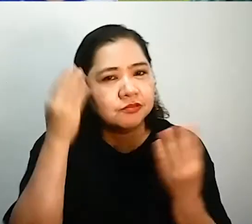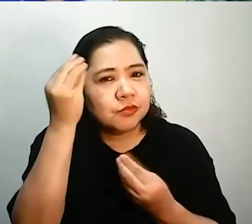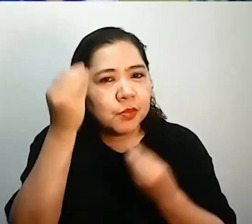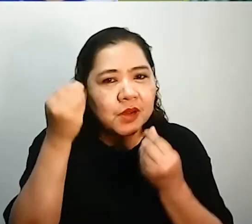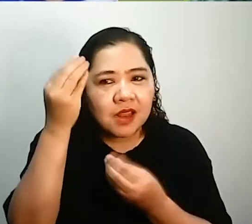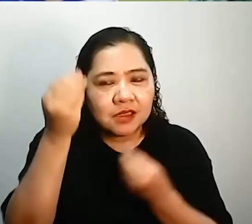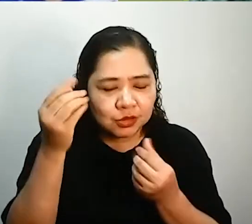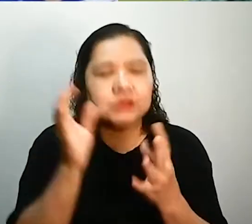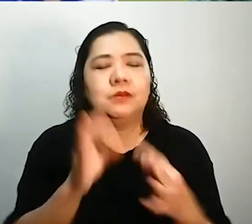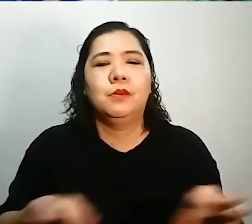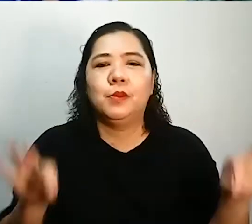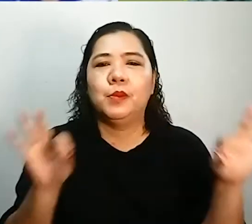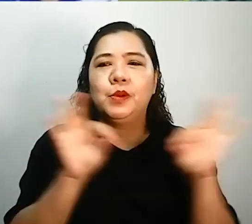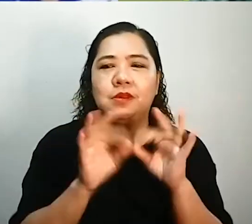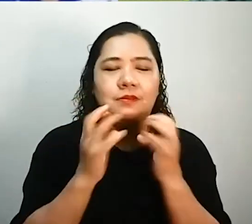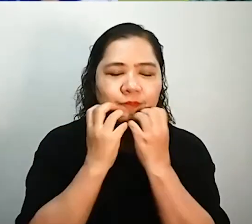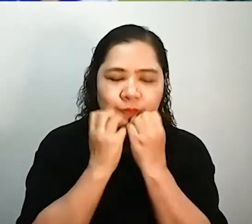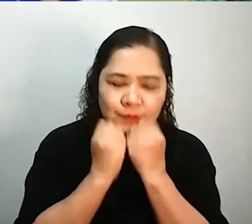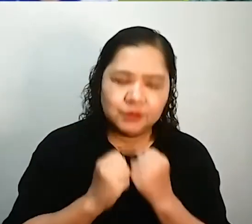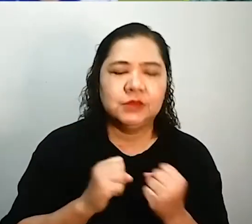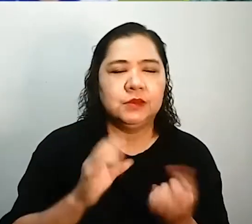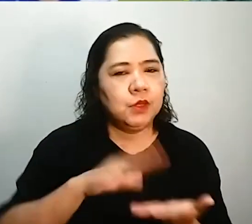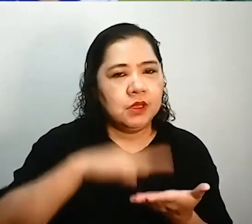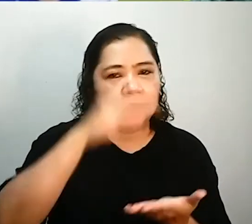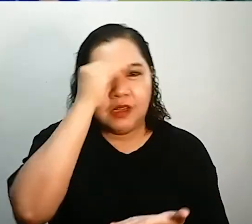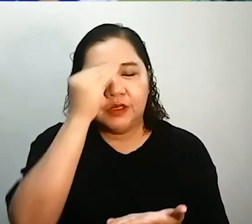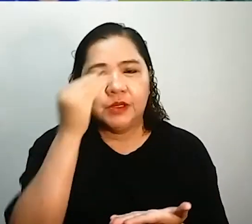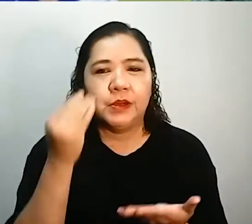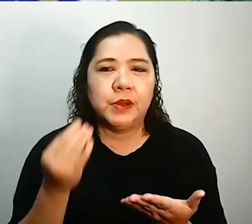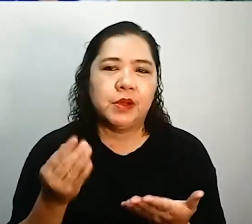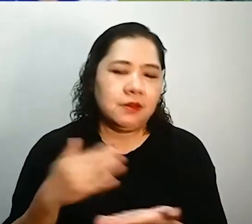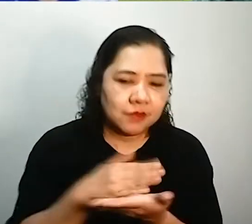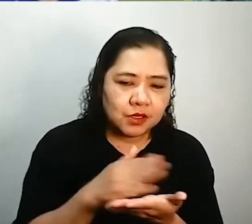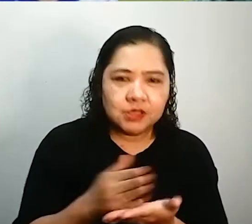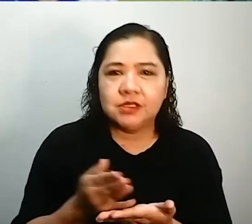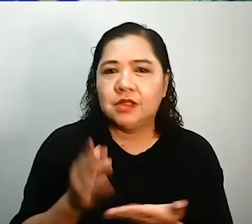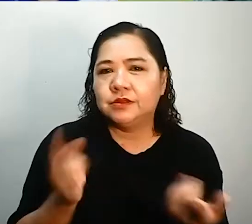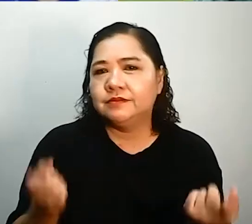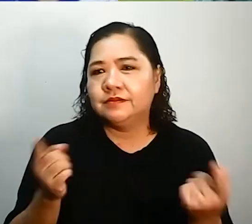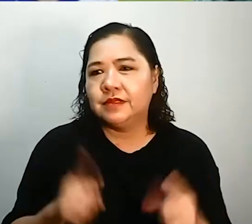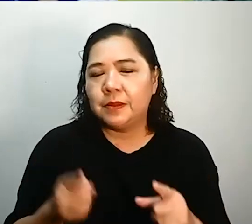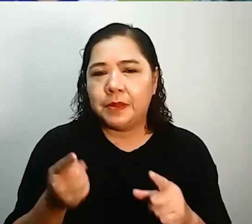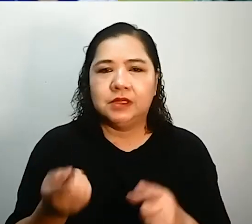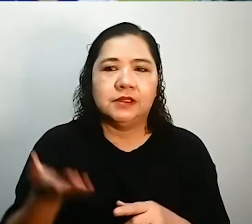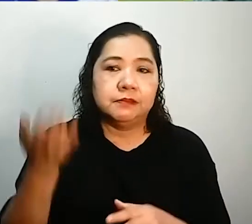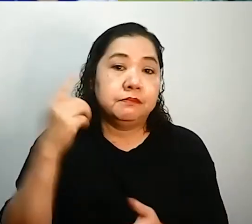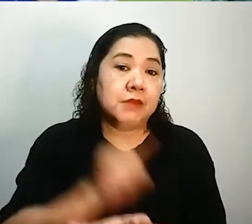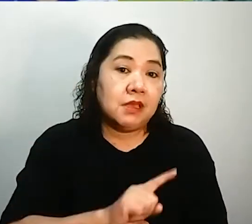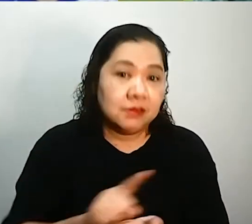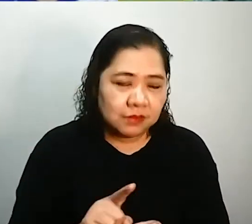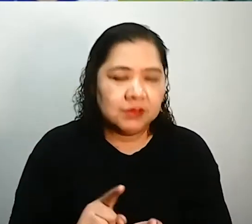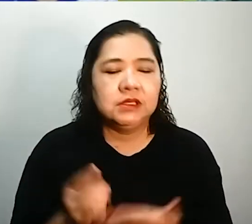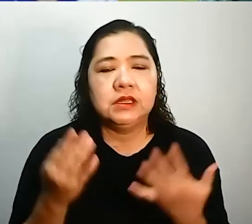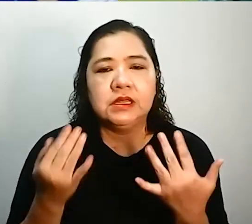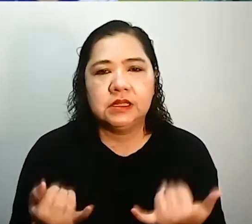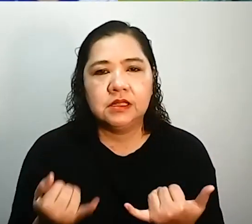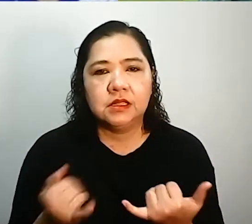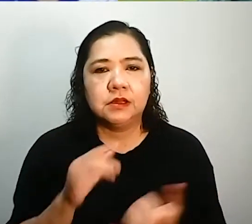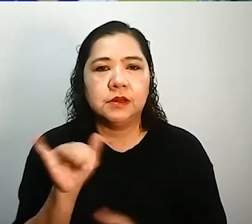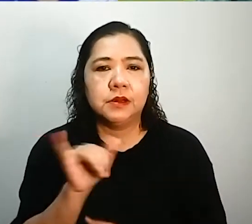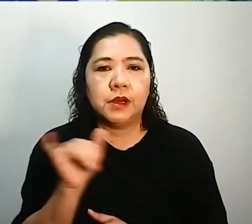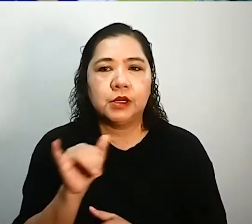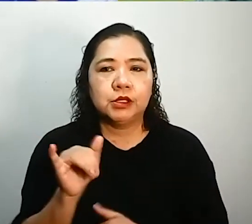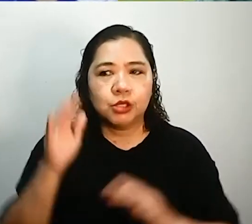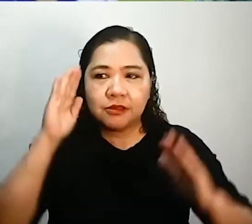precious pearls of your learning sa atin pong mga sharings po these past weeks. Bukod dyan, binabati rin natin ang mga nasa